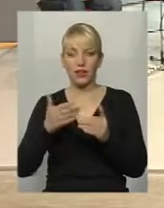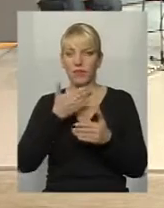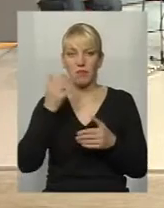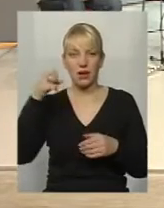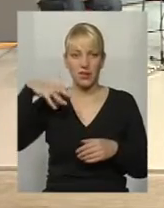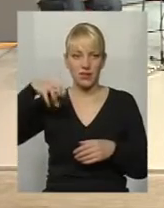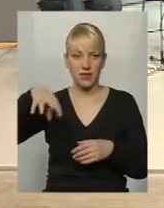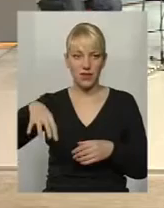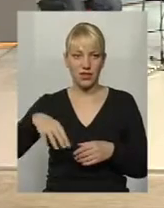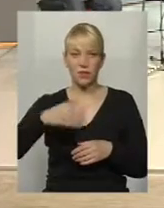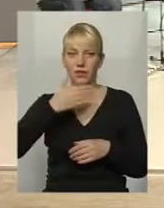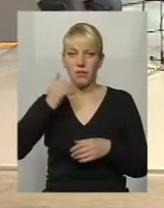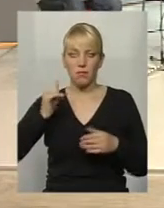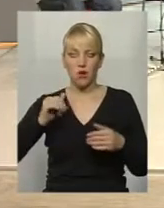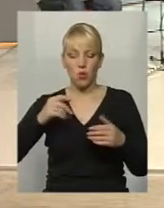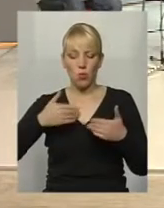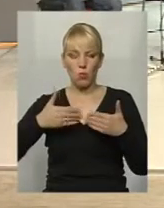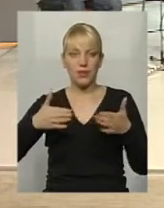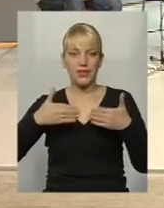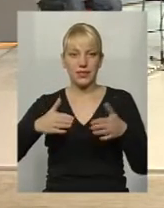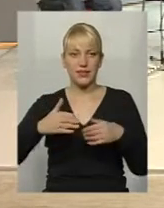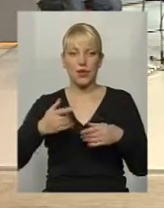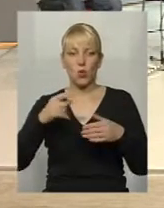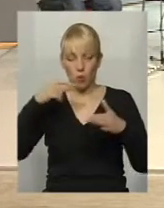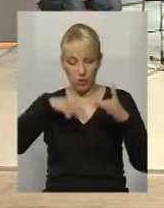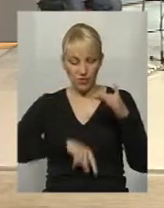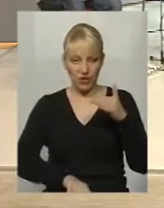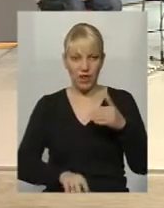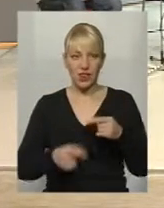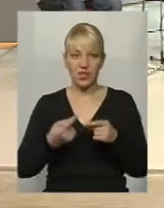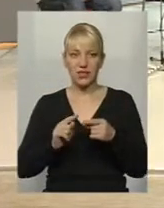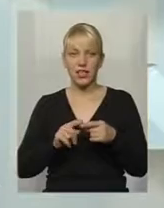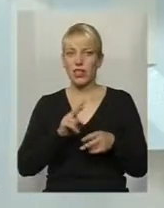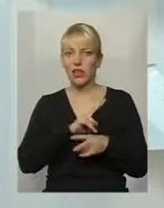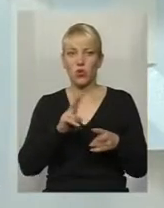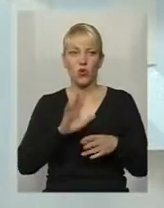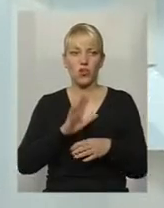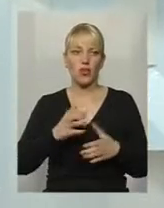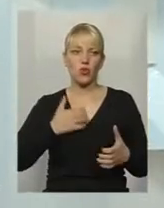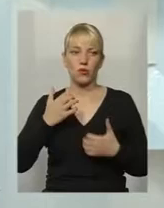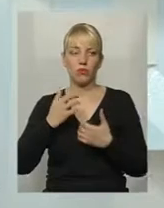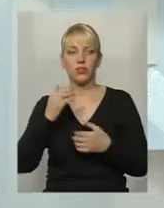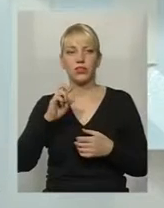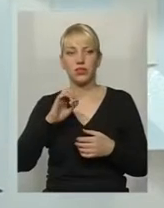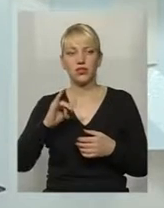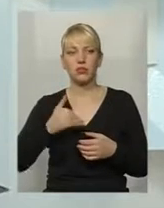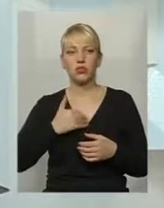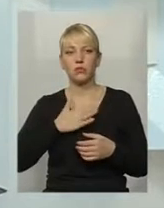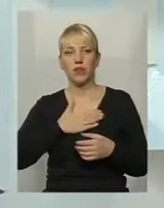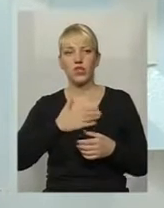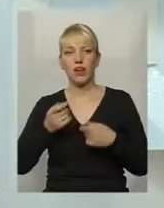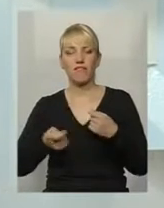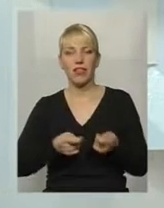світла в під'їздах, ось в підвалах. І це нікого не турбує. От, хотілося б, щоб наша влада,